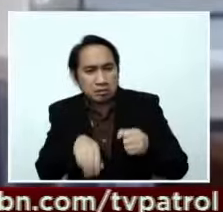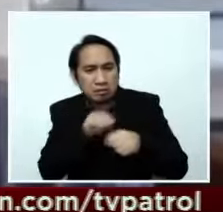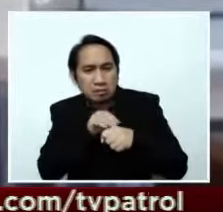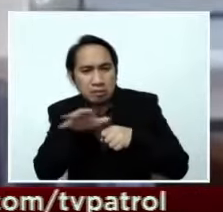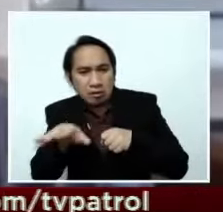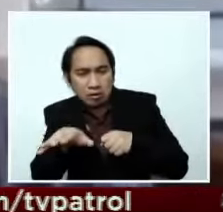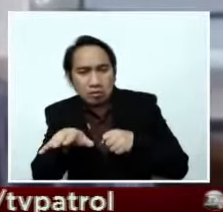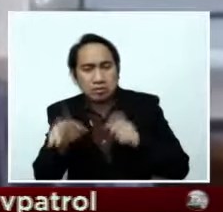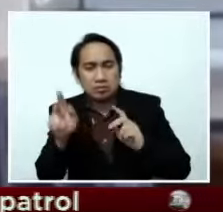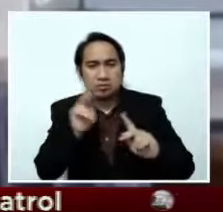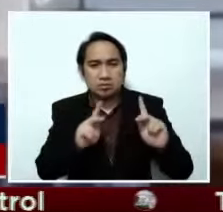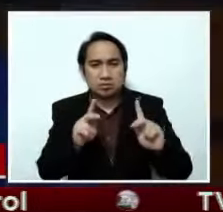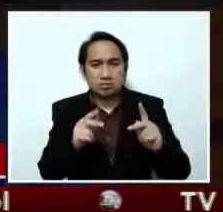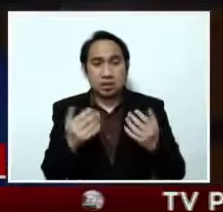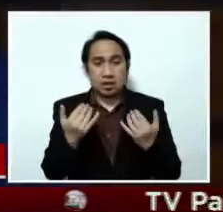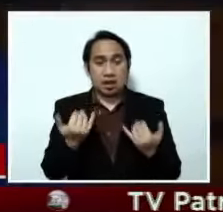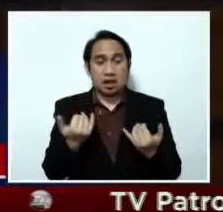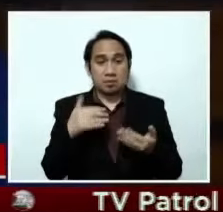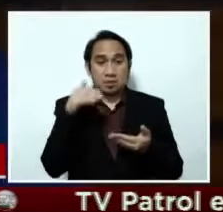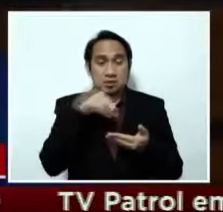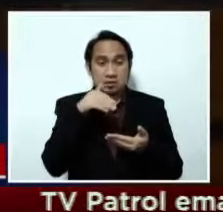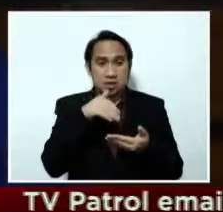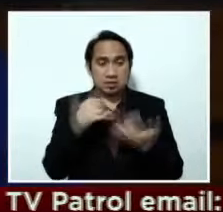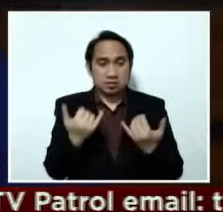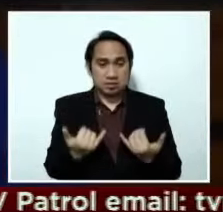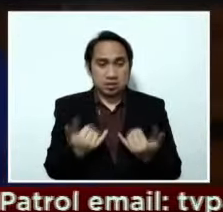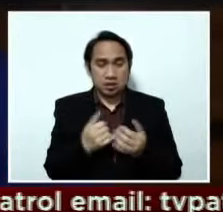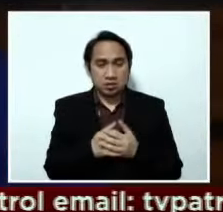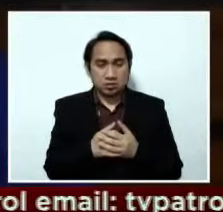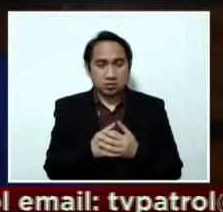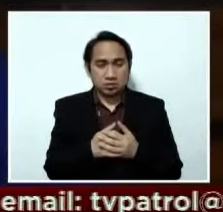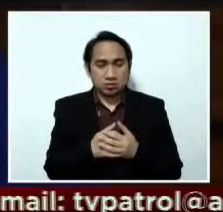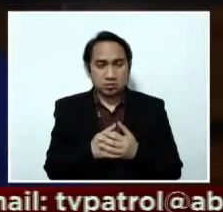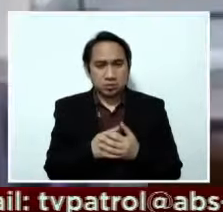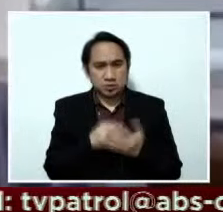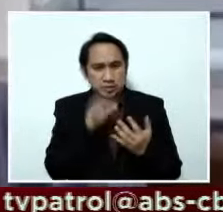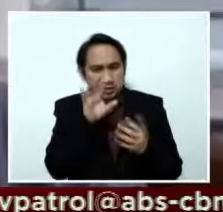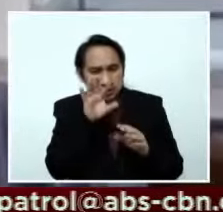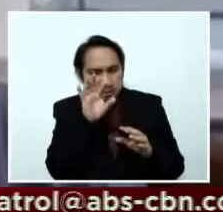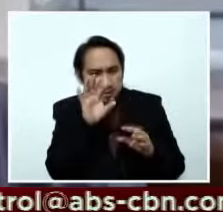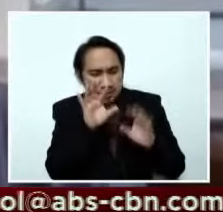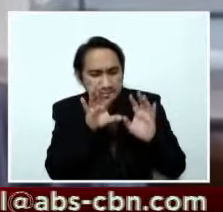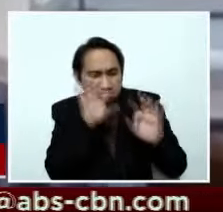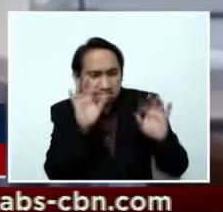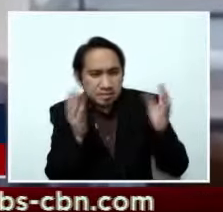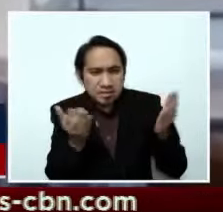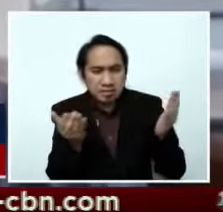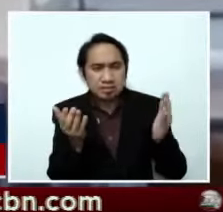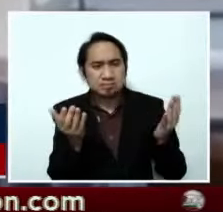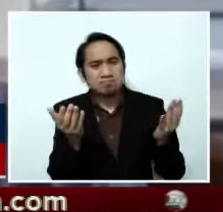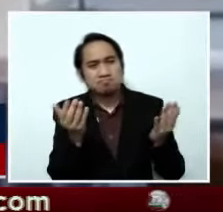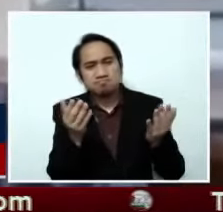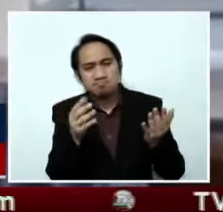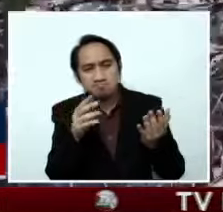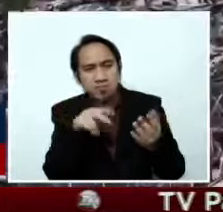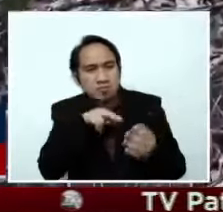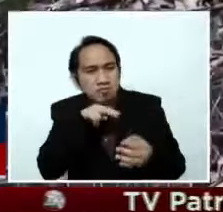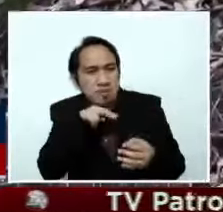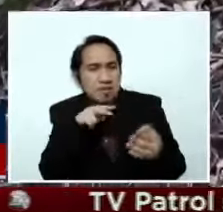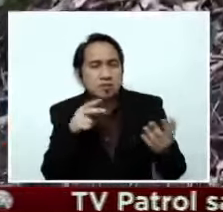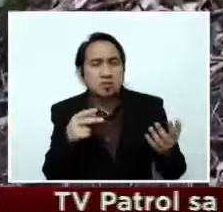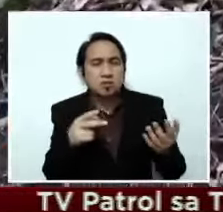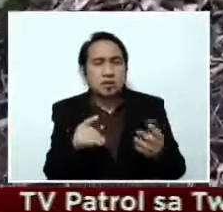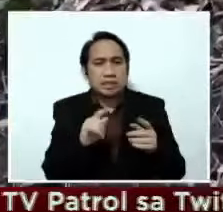Meron pang study ngayon na essentially looking into yung mga viruses sa Pilipinas and then trying to